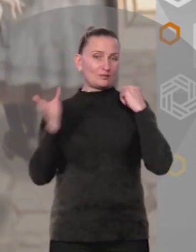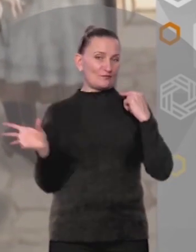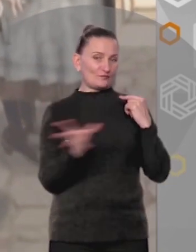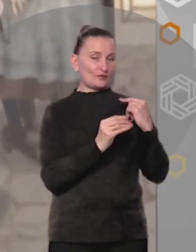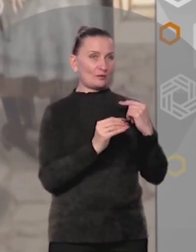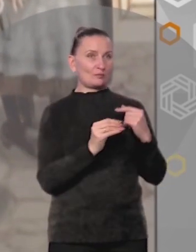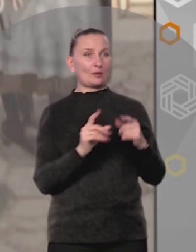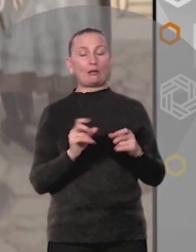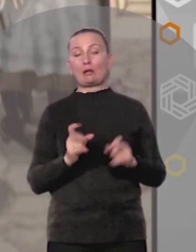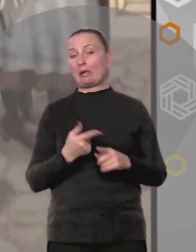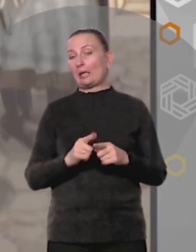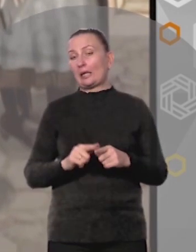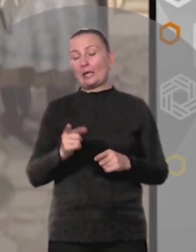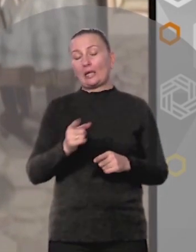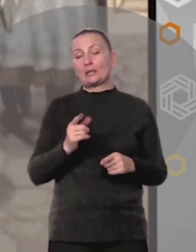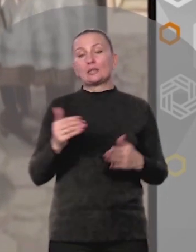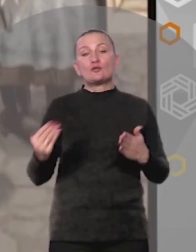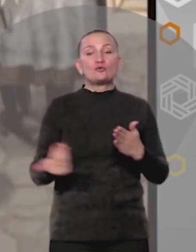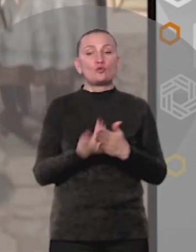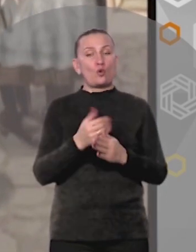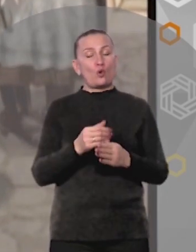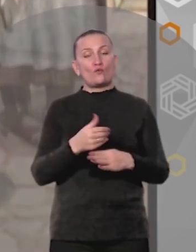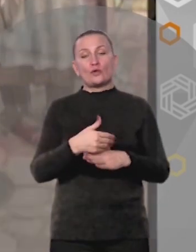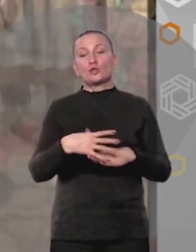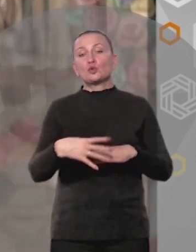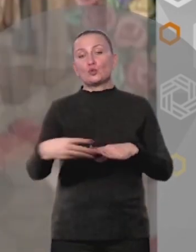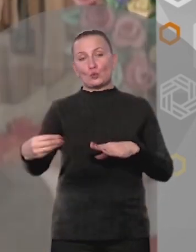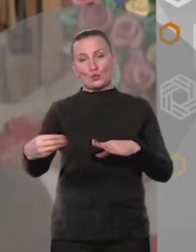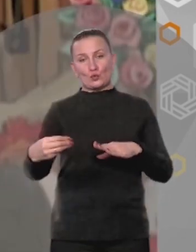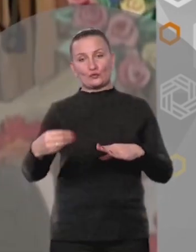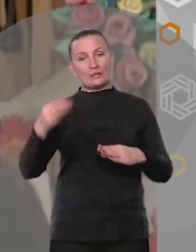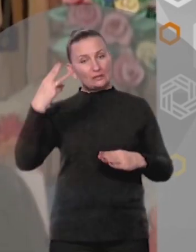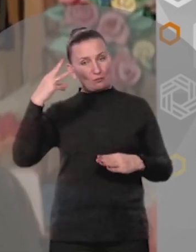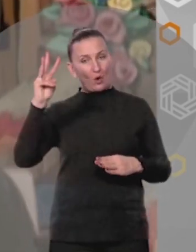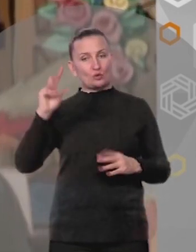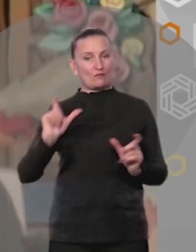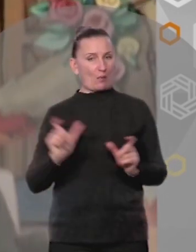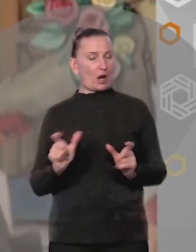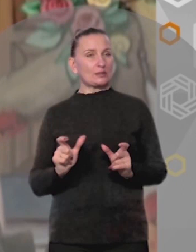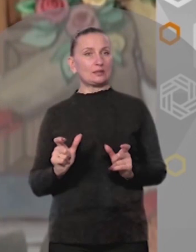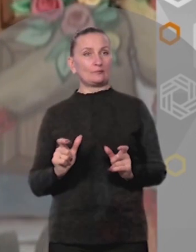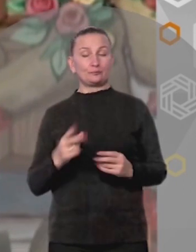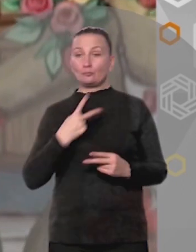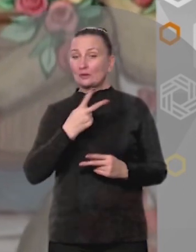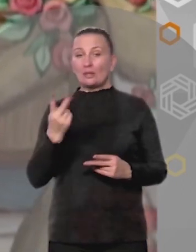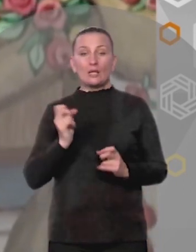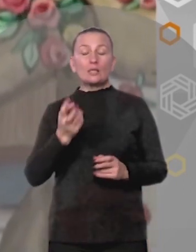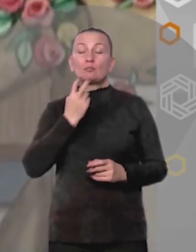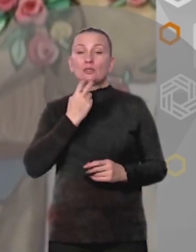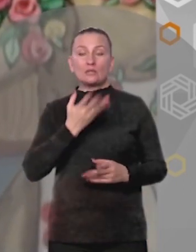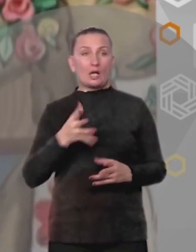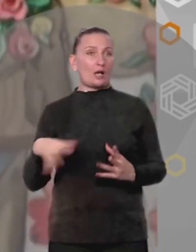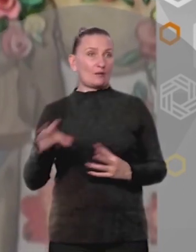всем Словно это новенькие туфельки из модного магазина Посмотрите, посмотрите Какая она смешная